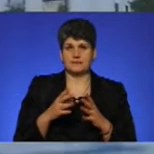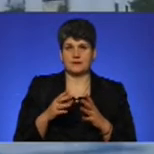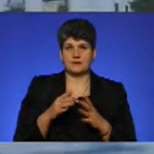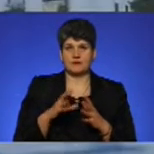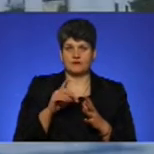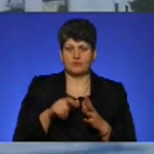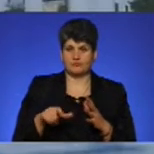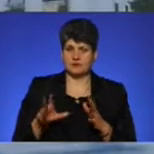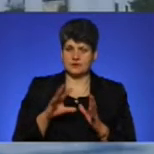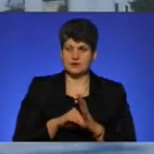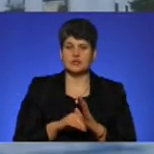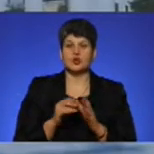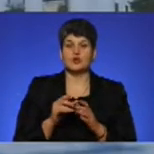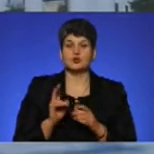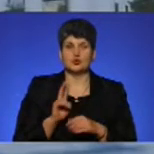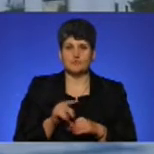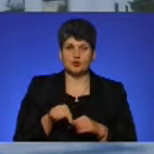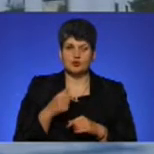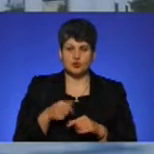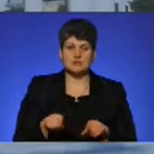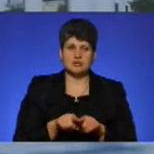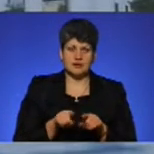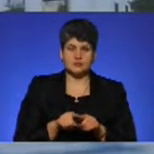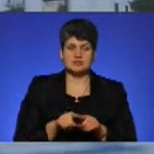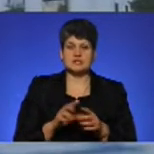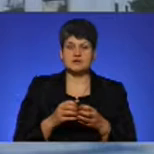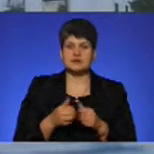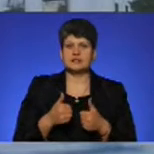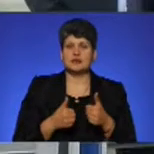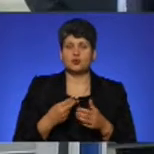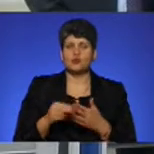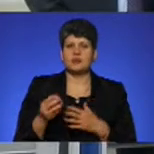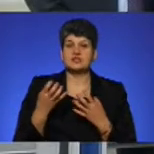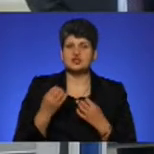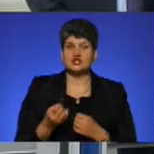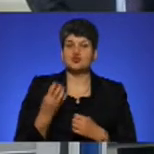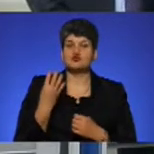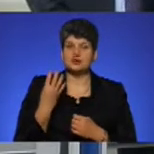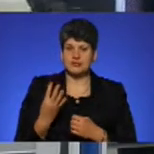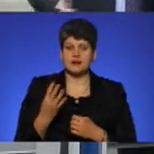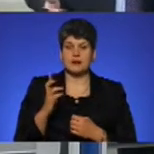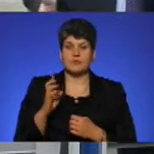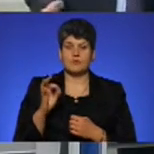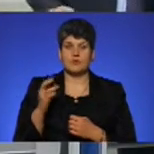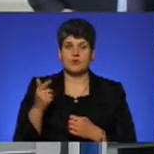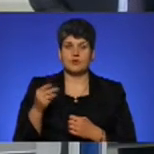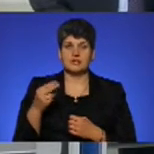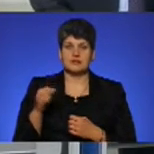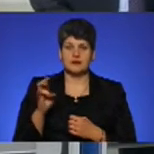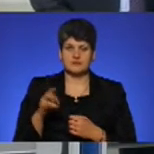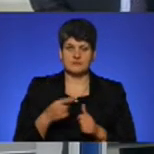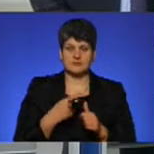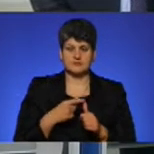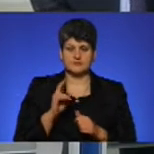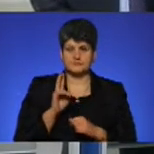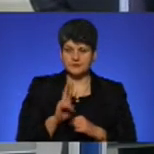так само, за результатами тендеру, купили ще 4 «Богдани», які буквально в найближчий